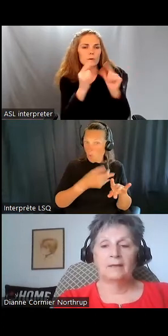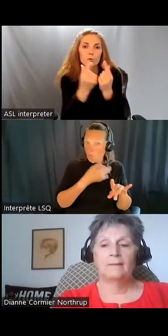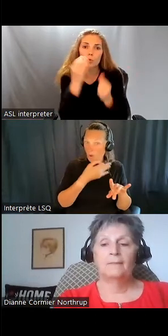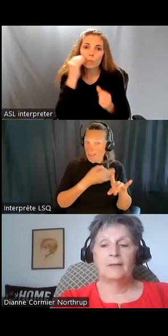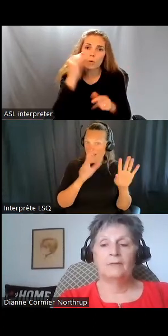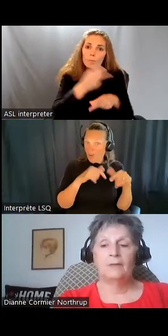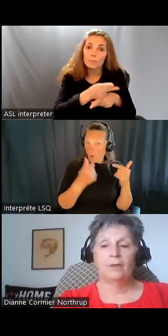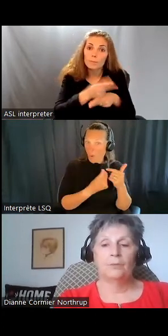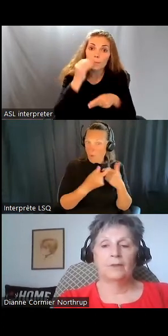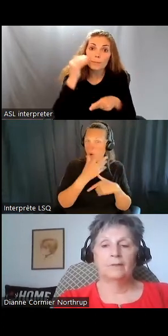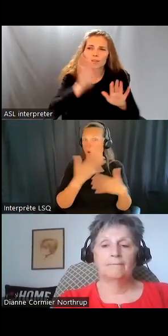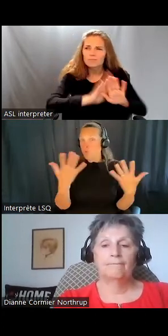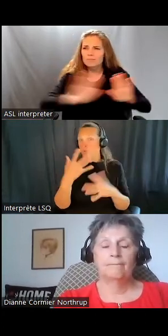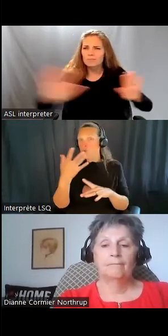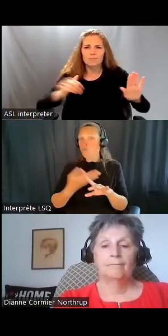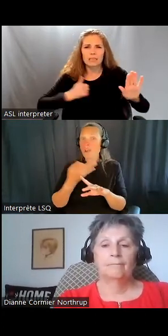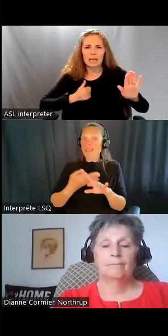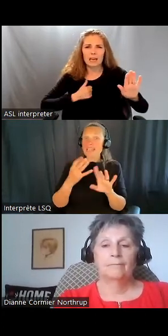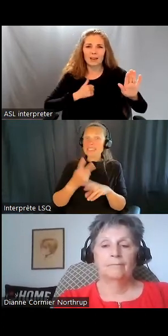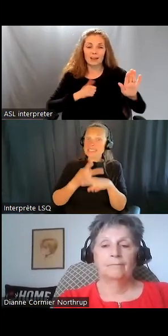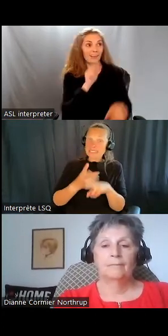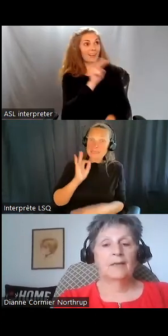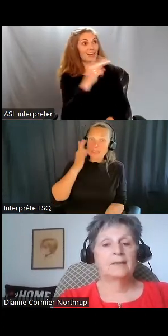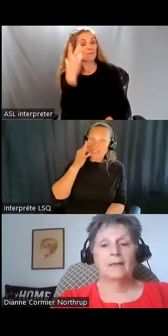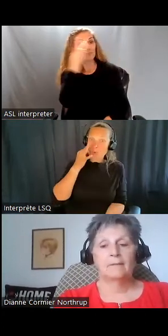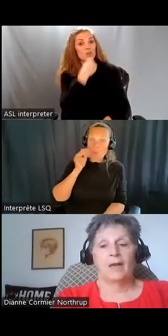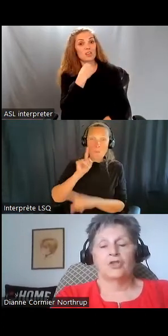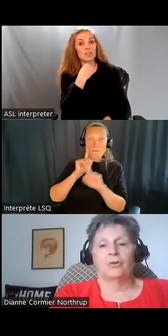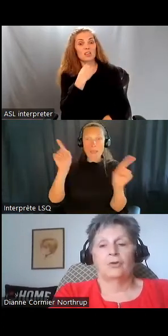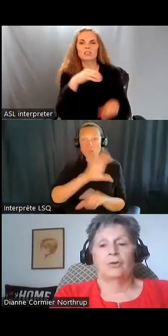foyers de soins spéciaux partout au Canada, même celles qui ont l'air jolies.